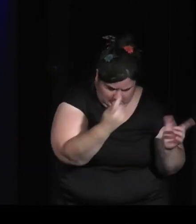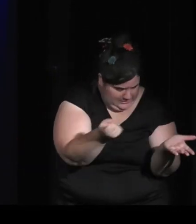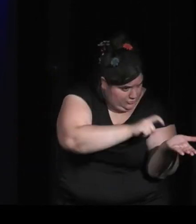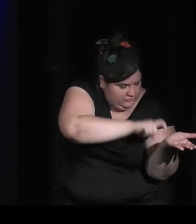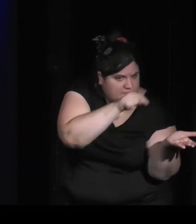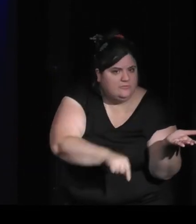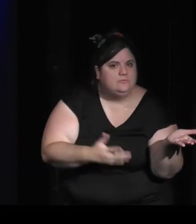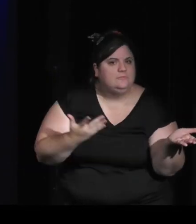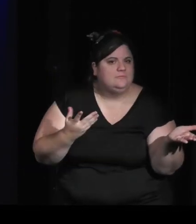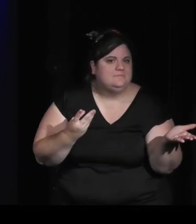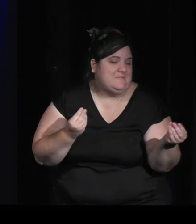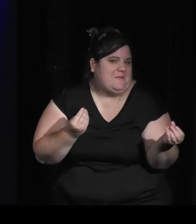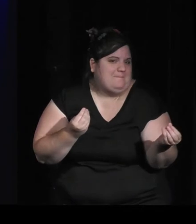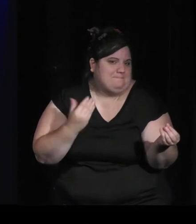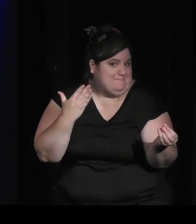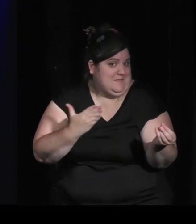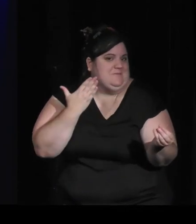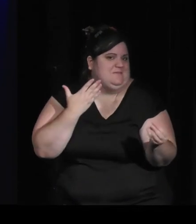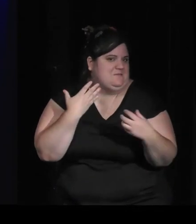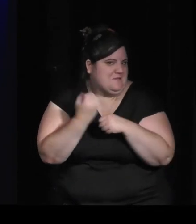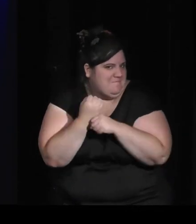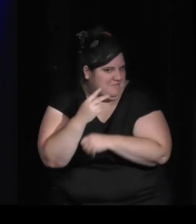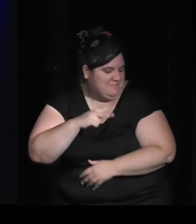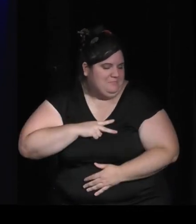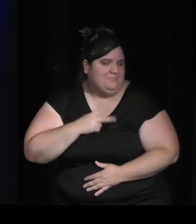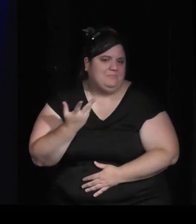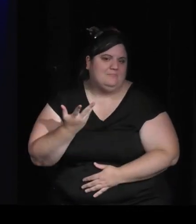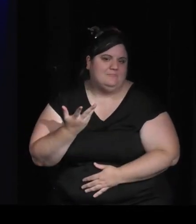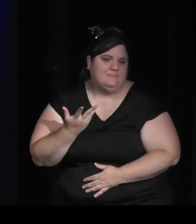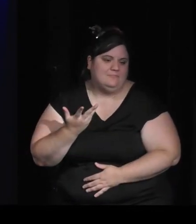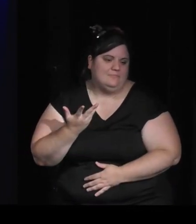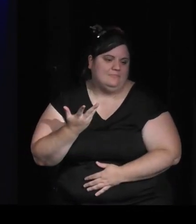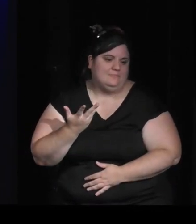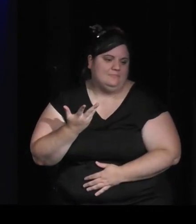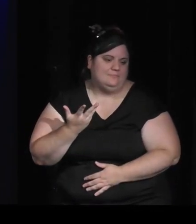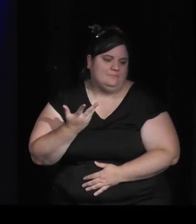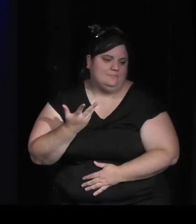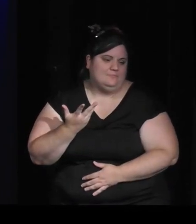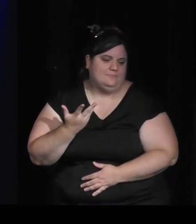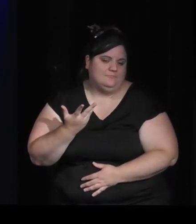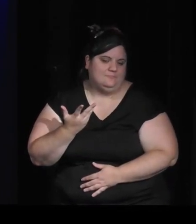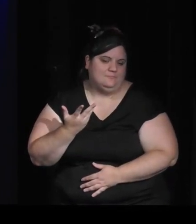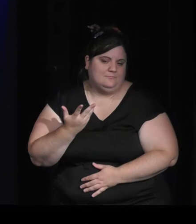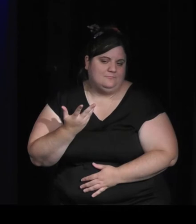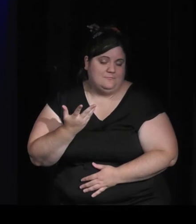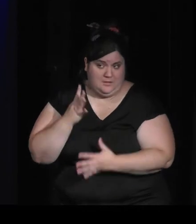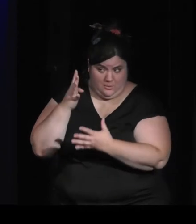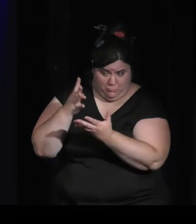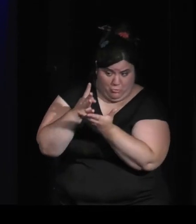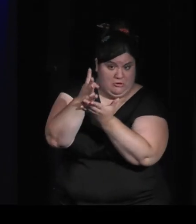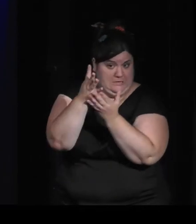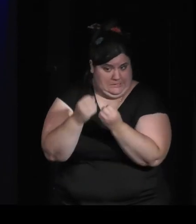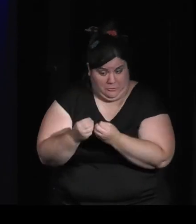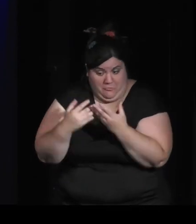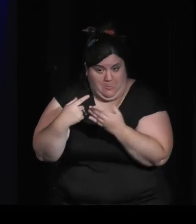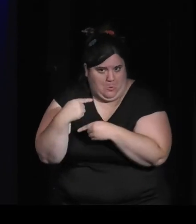Voilà, comme moi, j'approche, en tout cas, mon métier et le projet que je développe actuellement, je l'imagine comme ça.